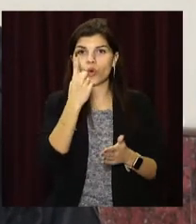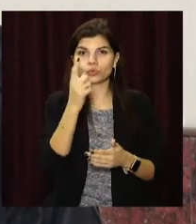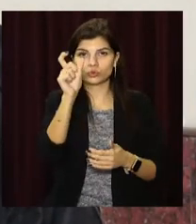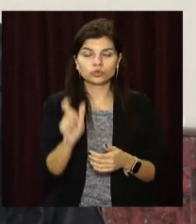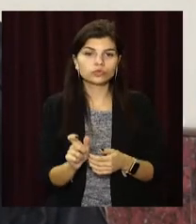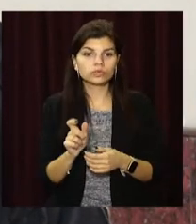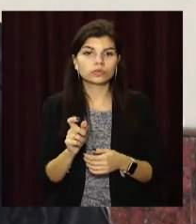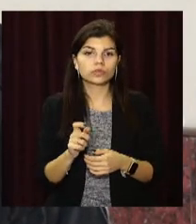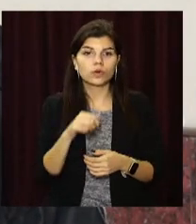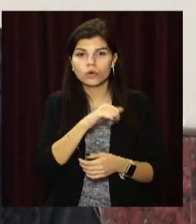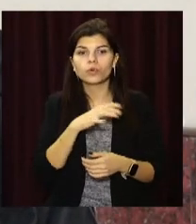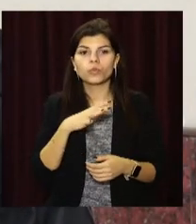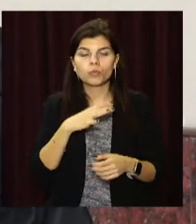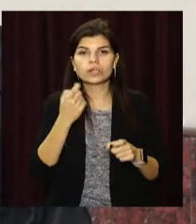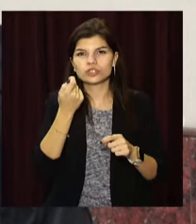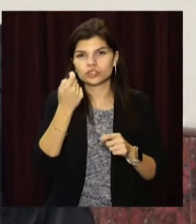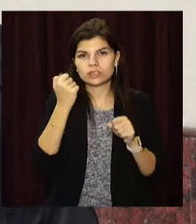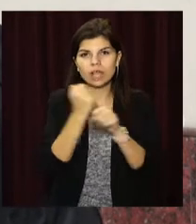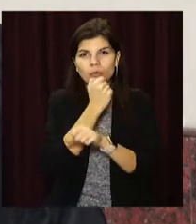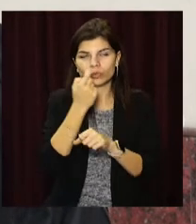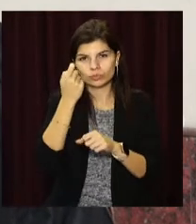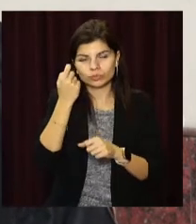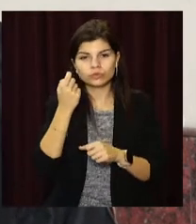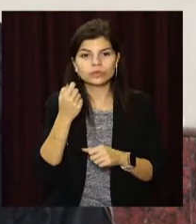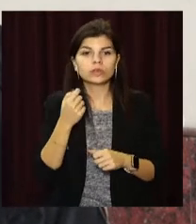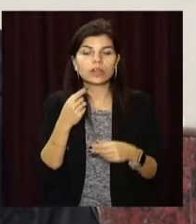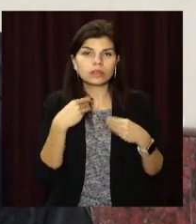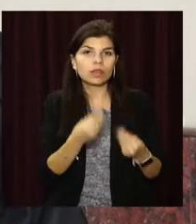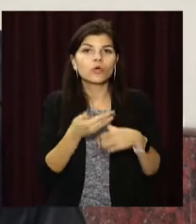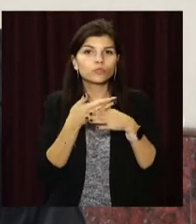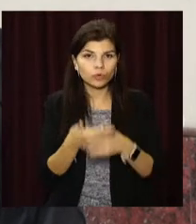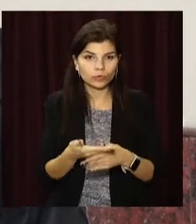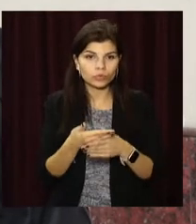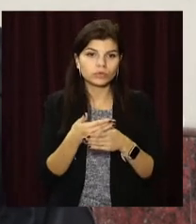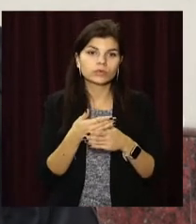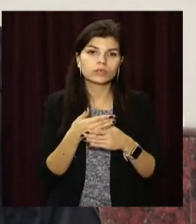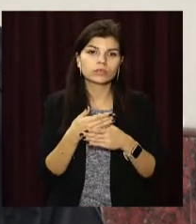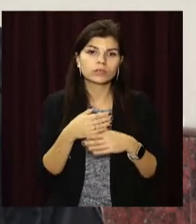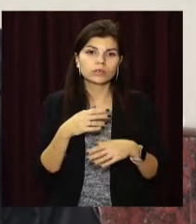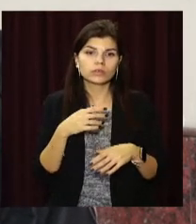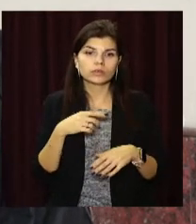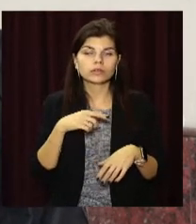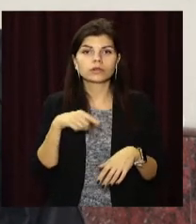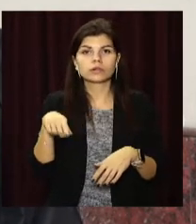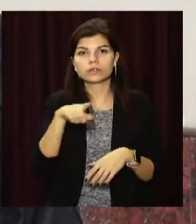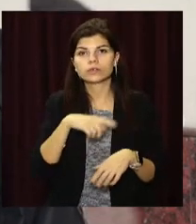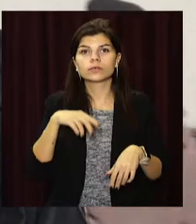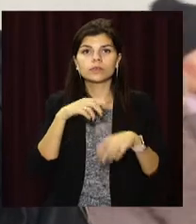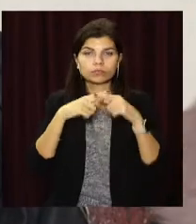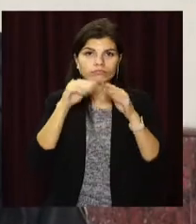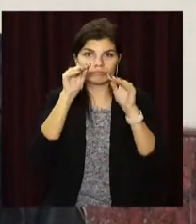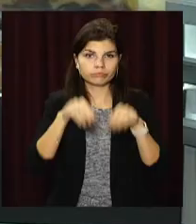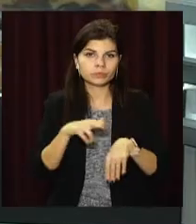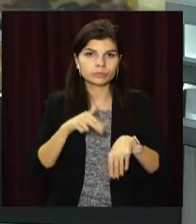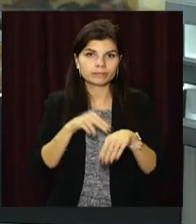Вони були забою, тому надали допомогу і слідчі з ДТП оформили цю подію.